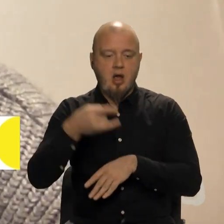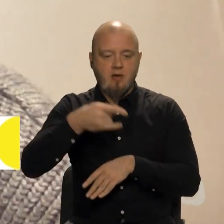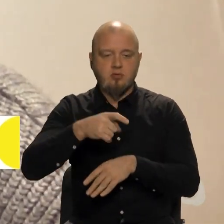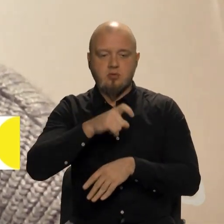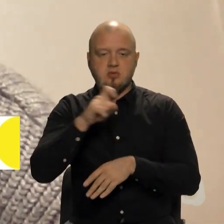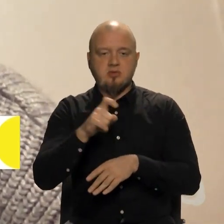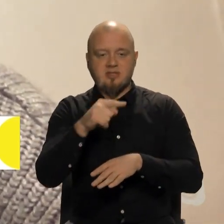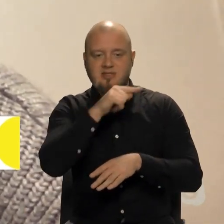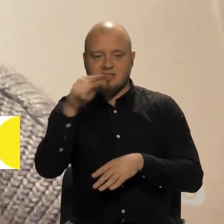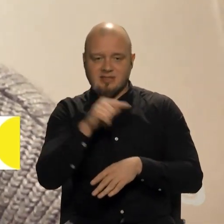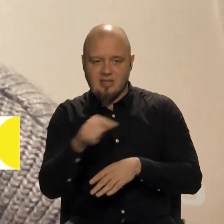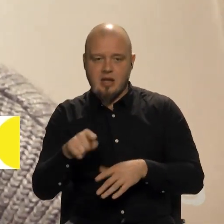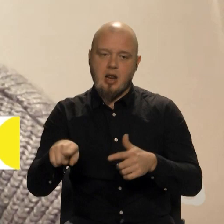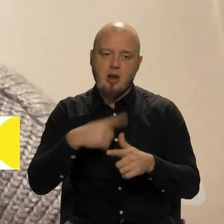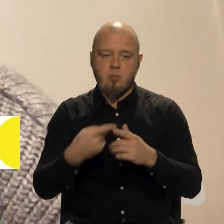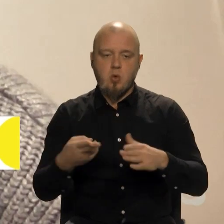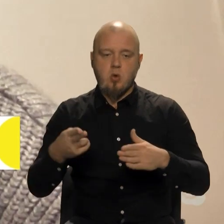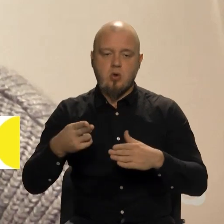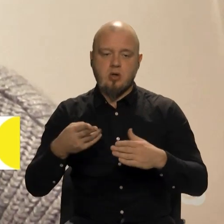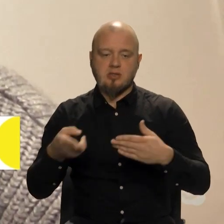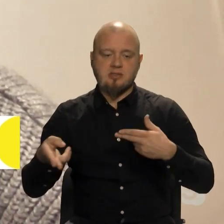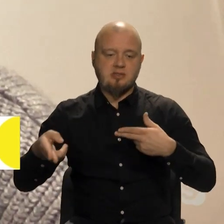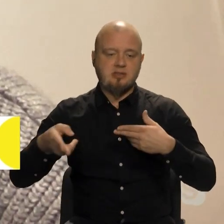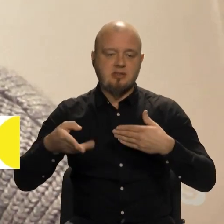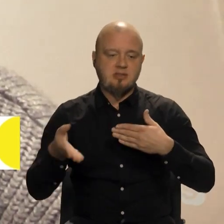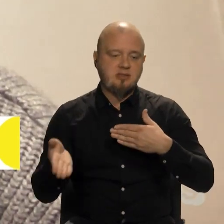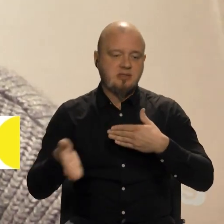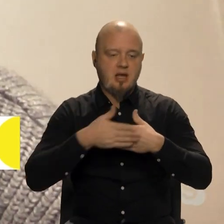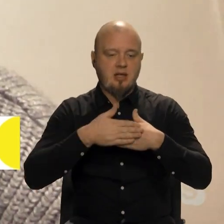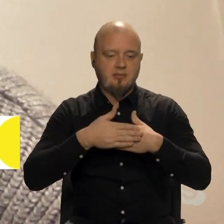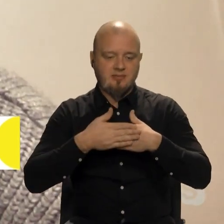за символіку або заклеюють український прапор на номері.